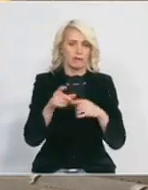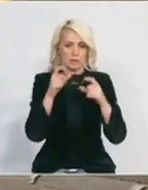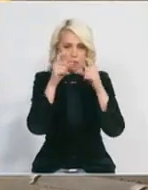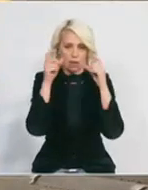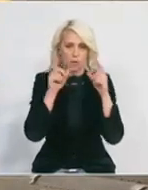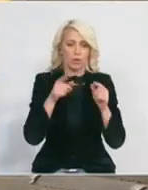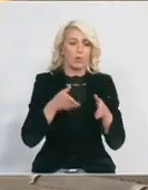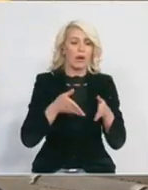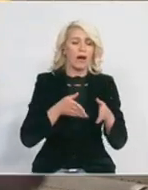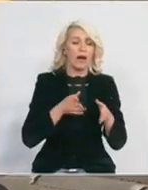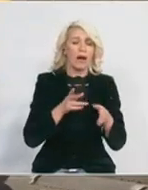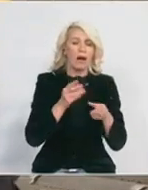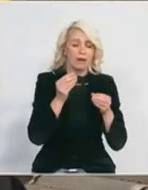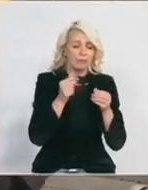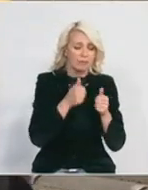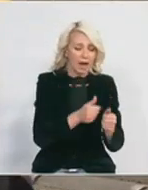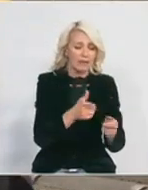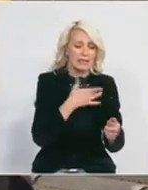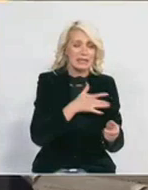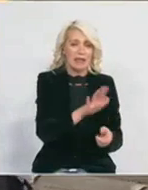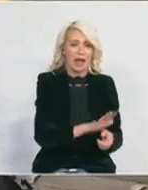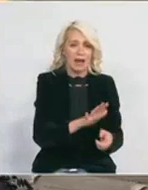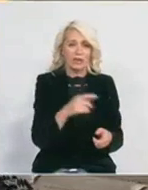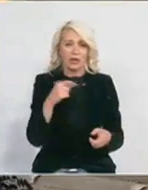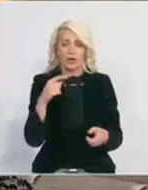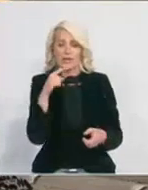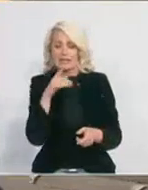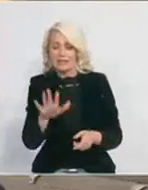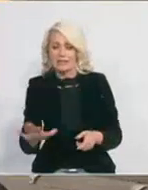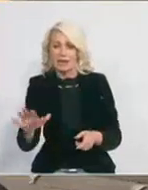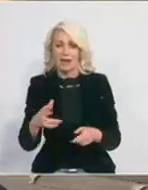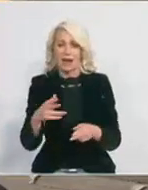takozvani crveni, zeleni putevi, oni koji su zaradi, su čisti.